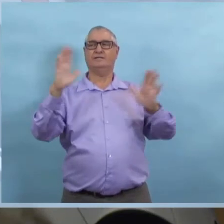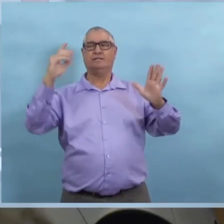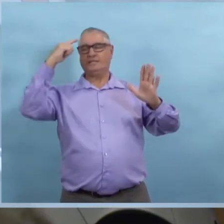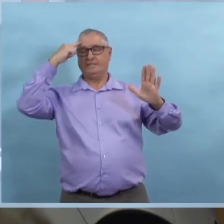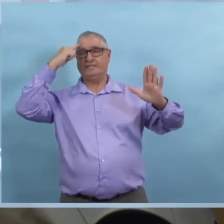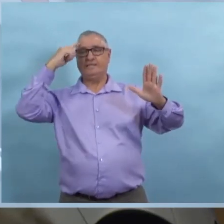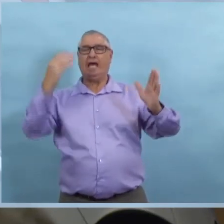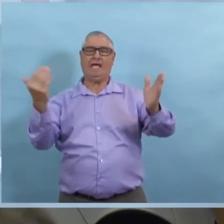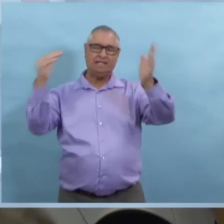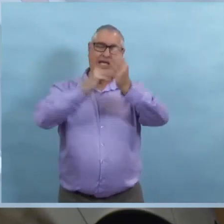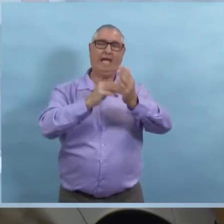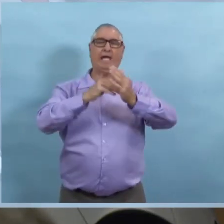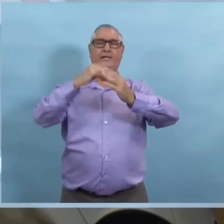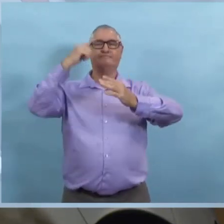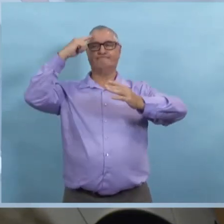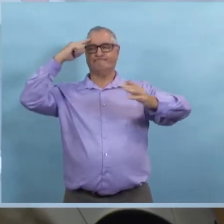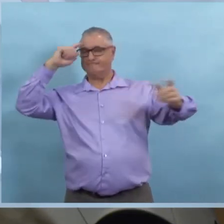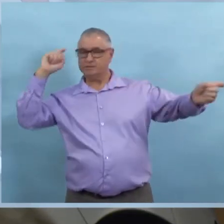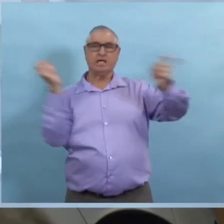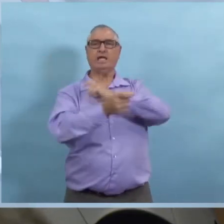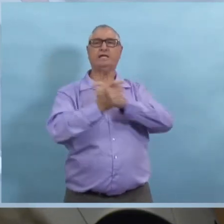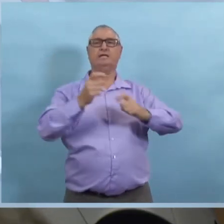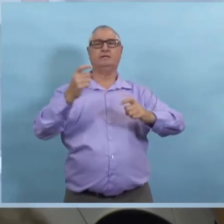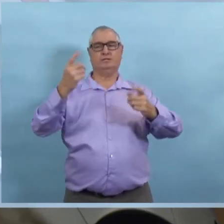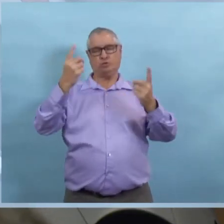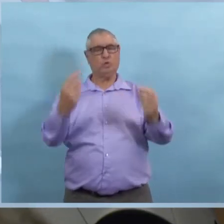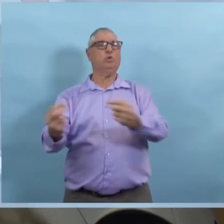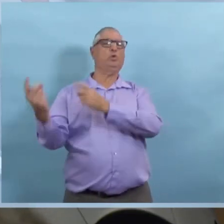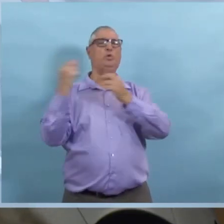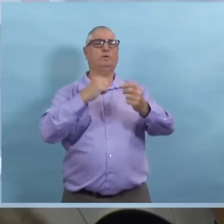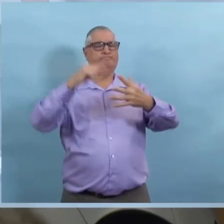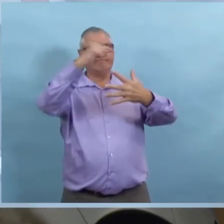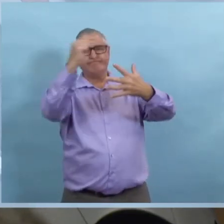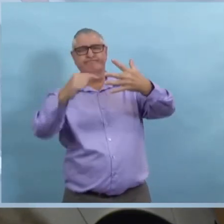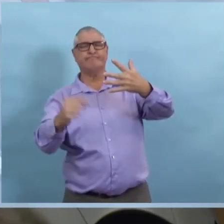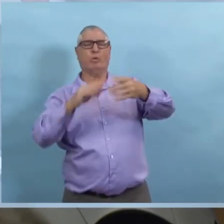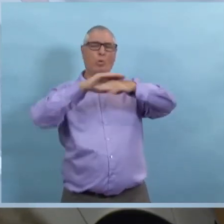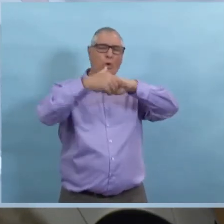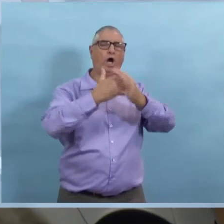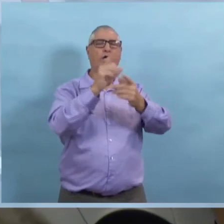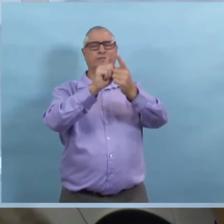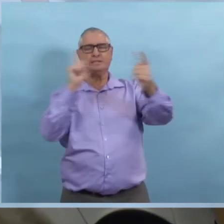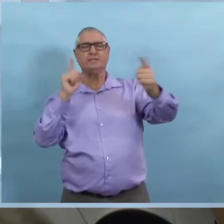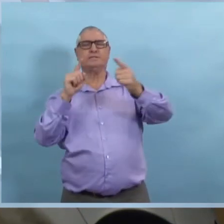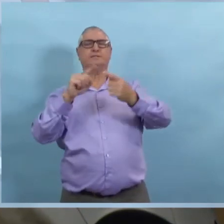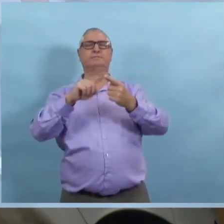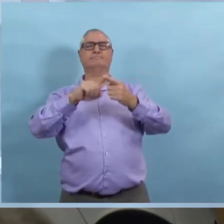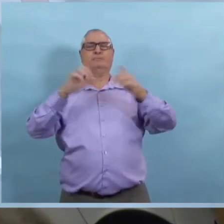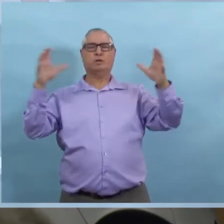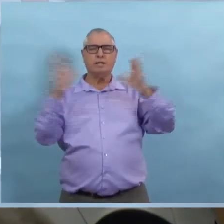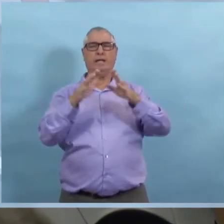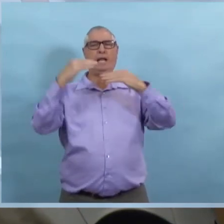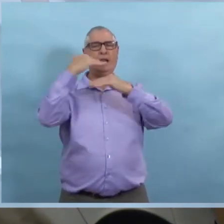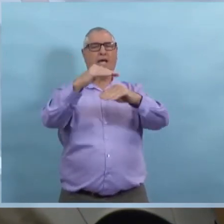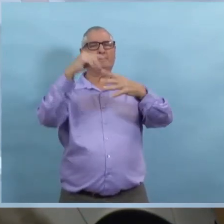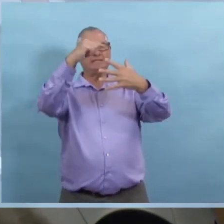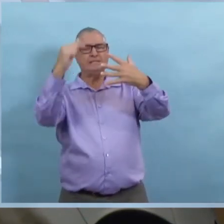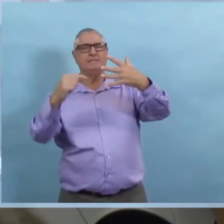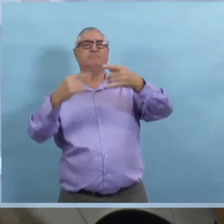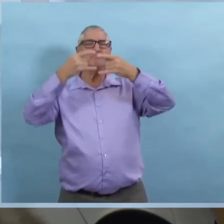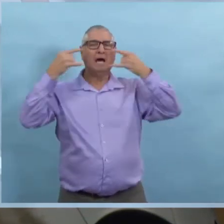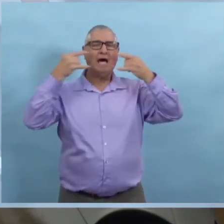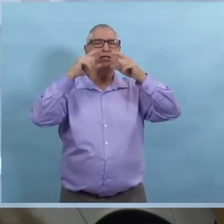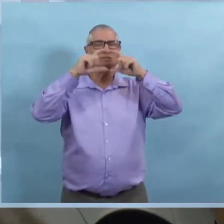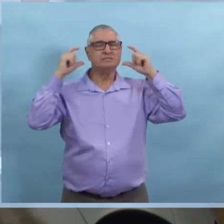avoisinante pour essayer de revenir à un moment où on faisait les choses comme il fallait, c'est-à-dire on respectait les précautions de base,